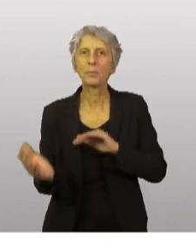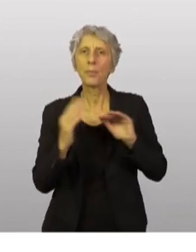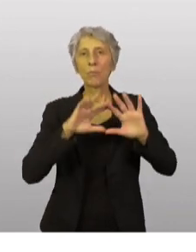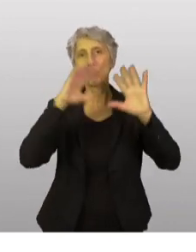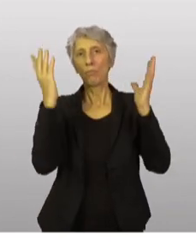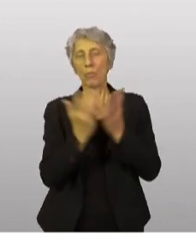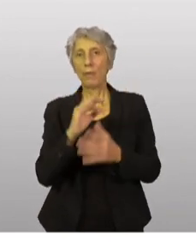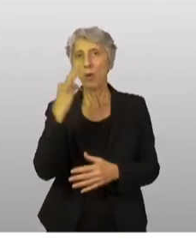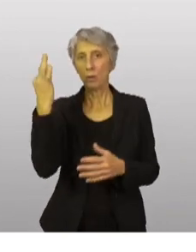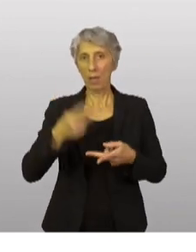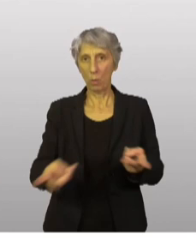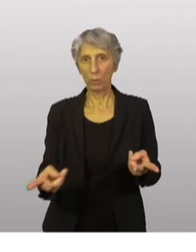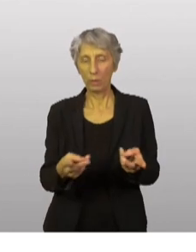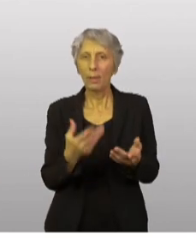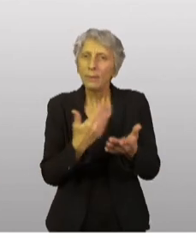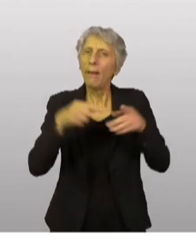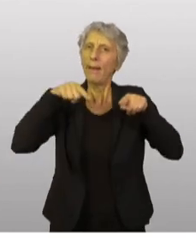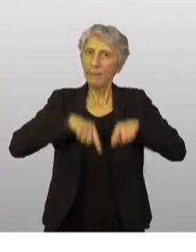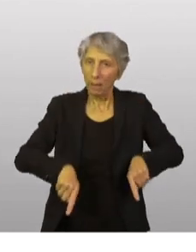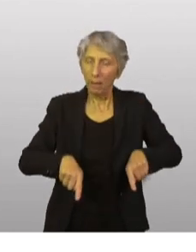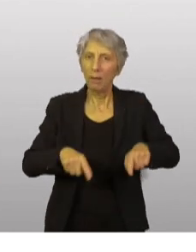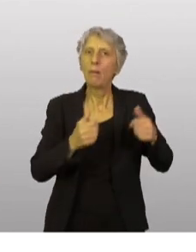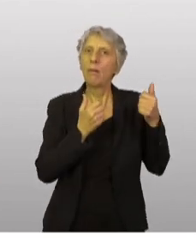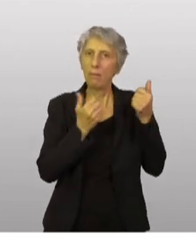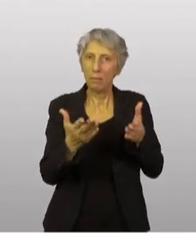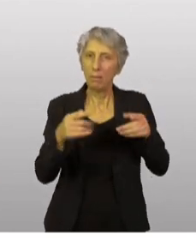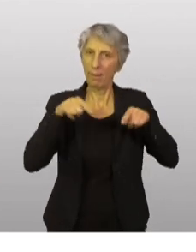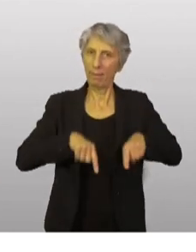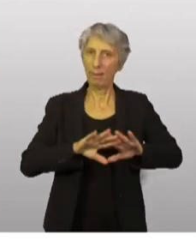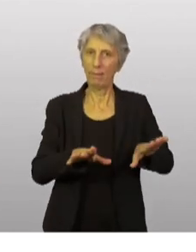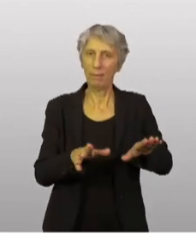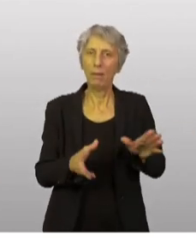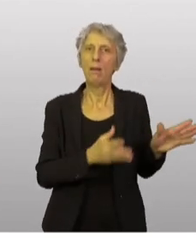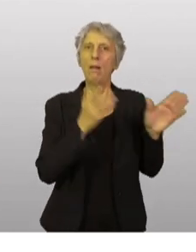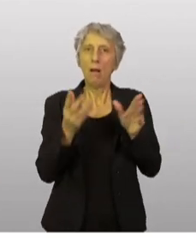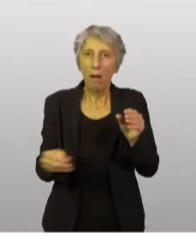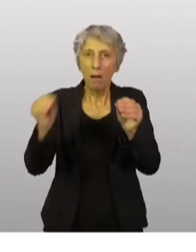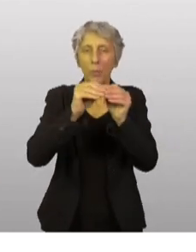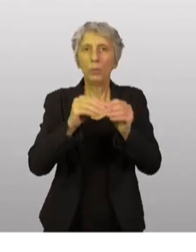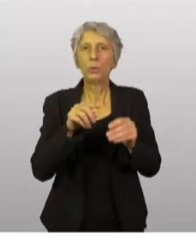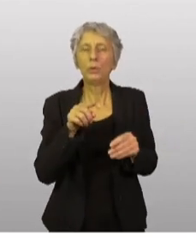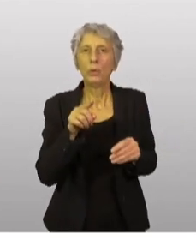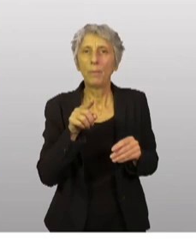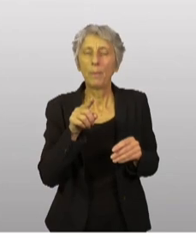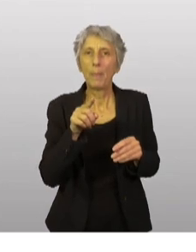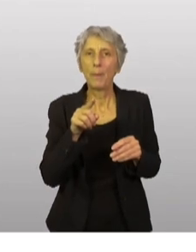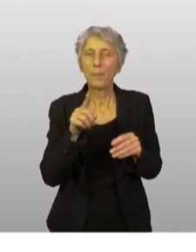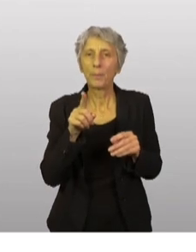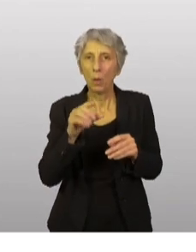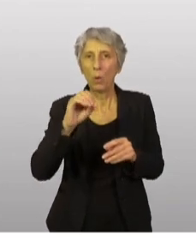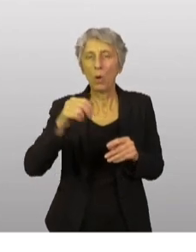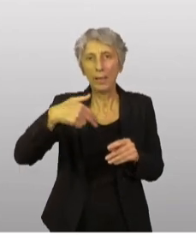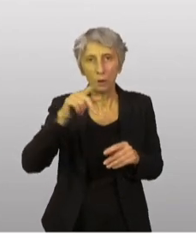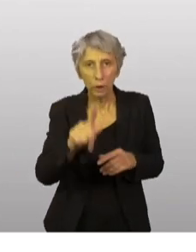Ceux-ci ne représentent que les contributions de l'État. De l'État s'ajouteront à ces contributions celles des